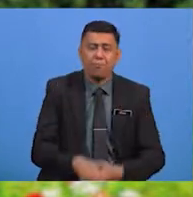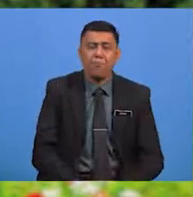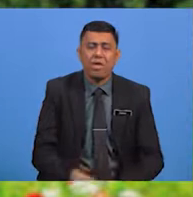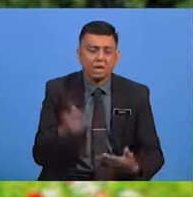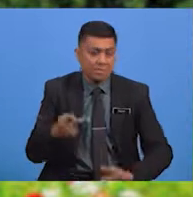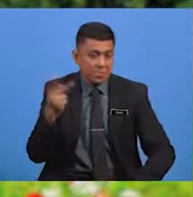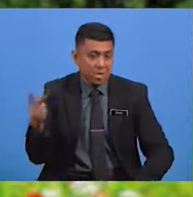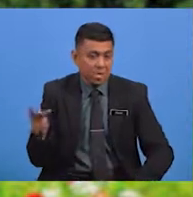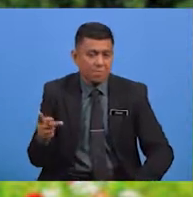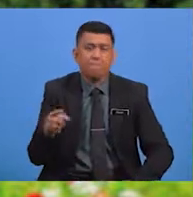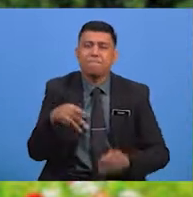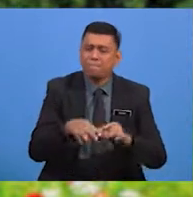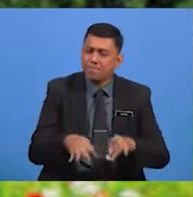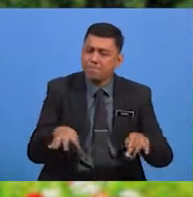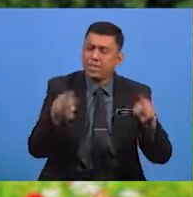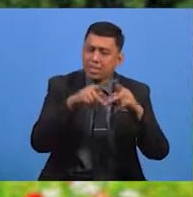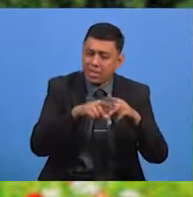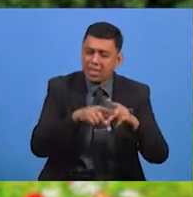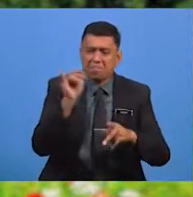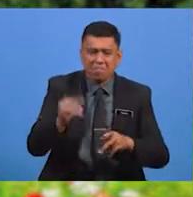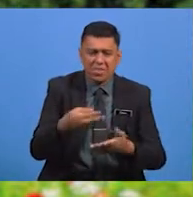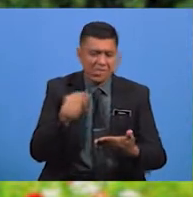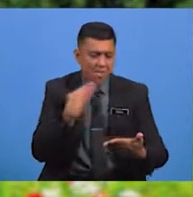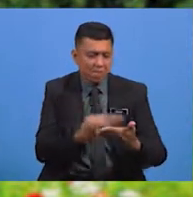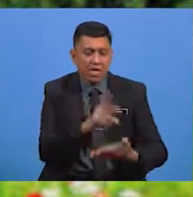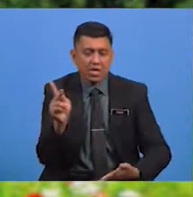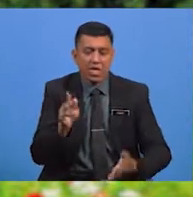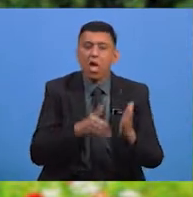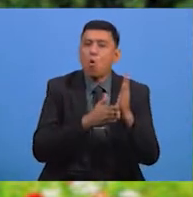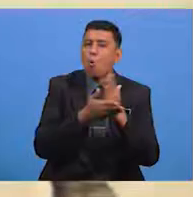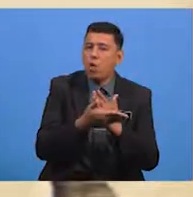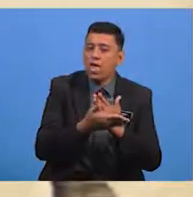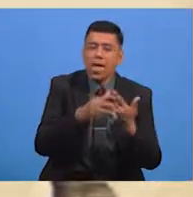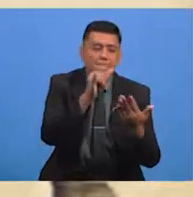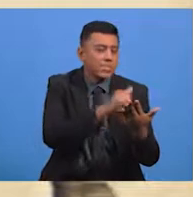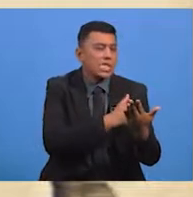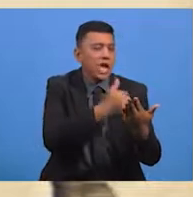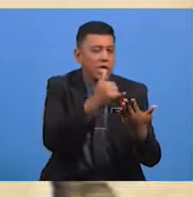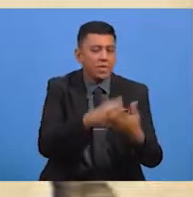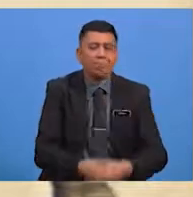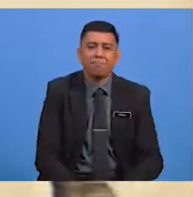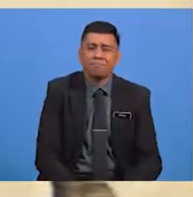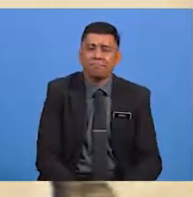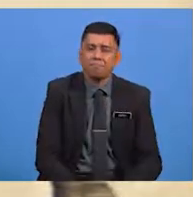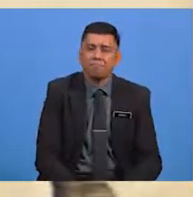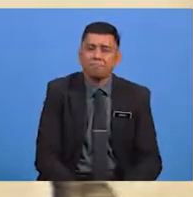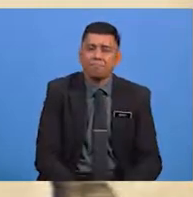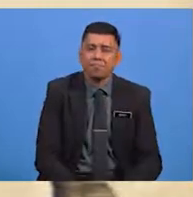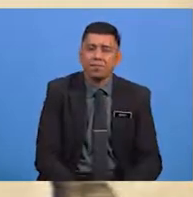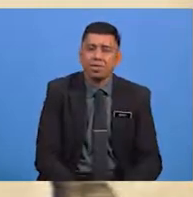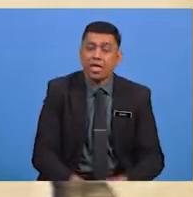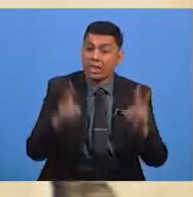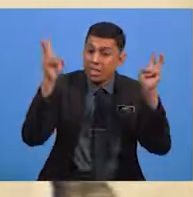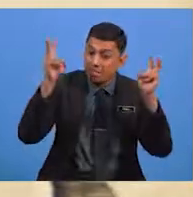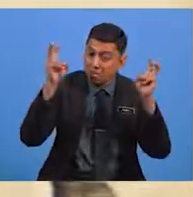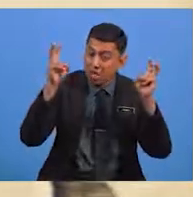Perkara Tunjang Yang Ingin Disampaikan Oleh Penyair Tema Bagi Sajak Burung